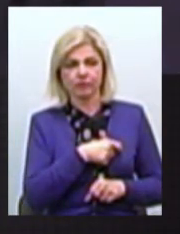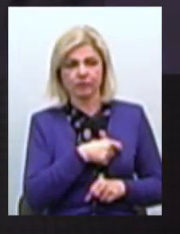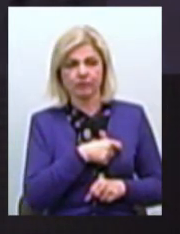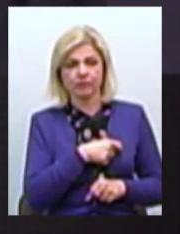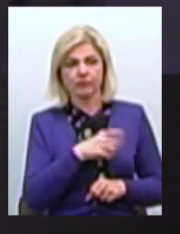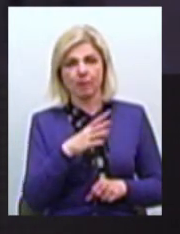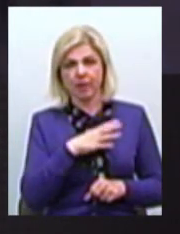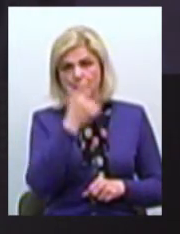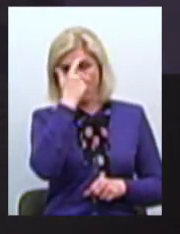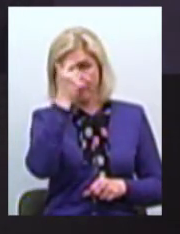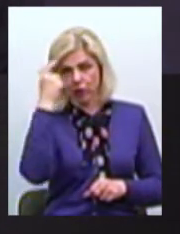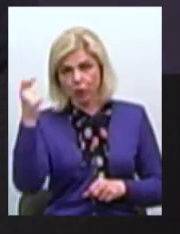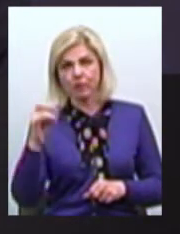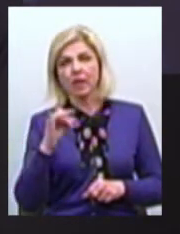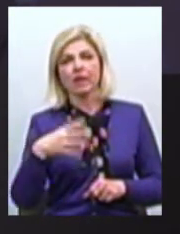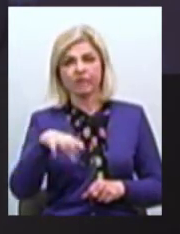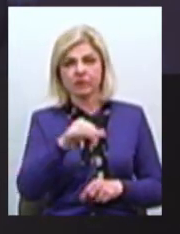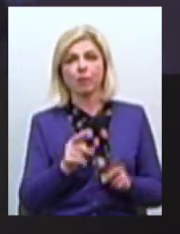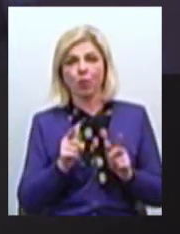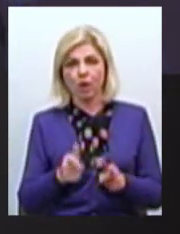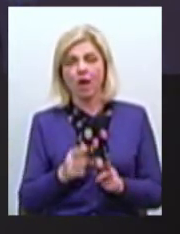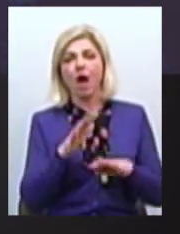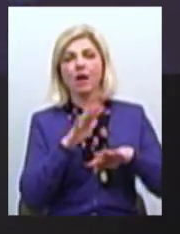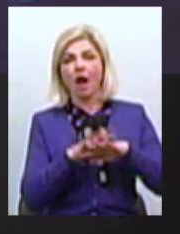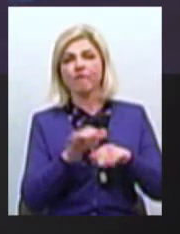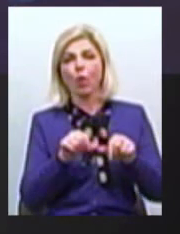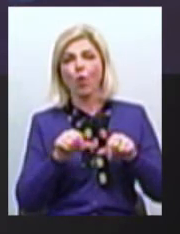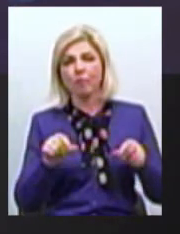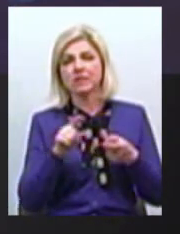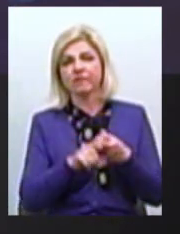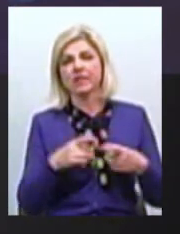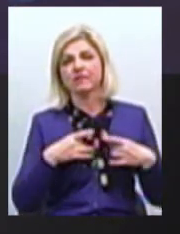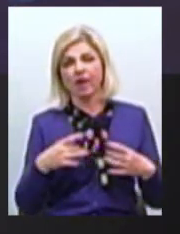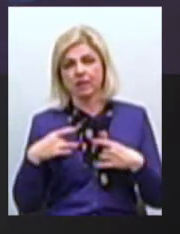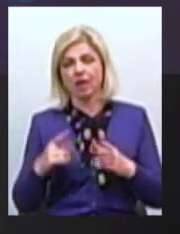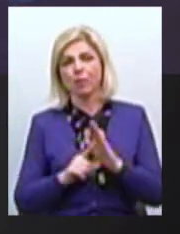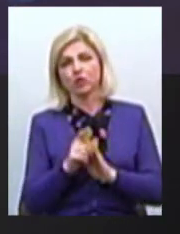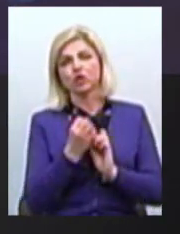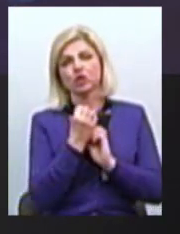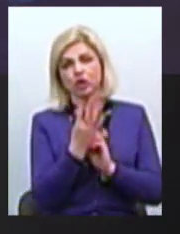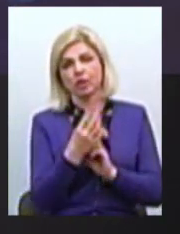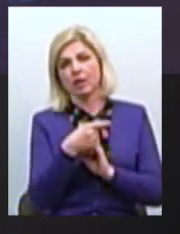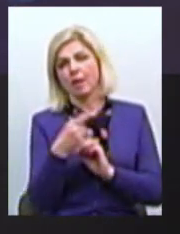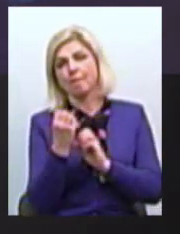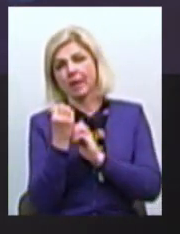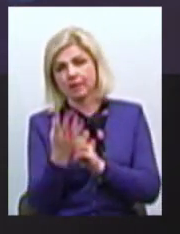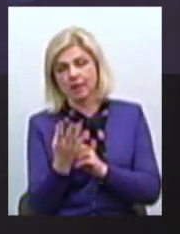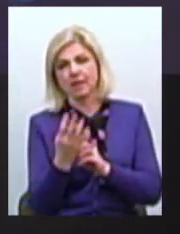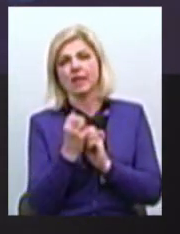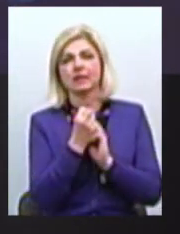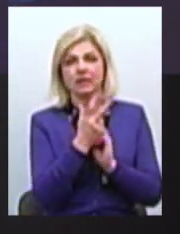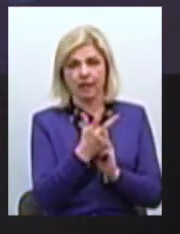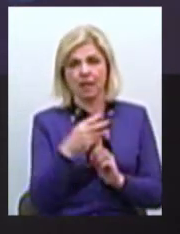повідомлені і всі погодилися, що графік комісії в зв'язку зі святами Розпочинаємо 14, 15, 13